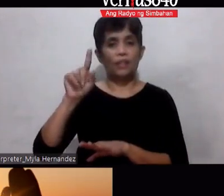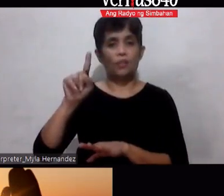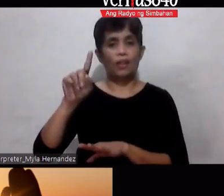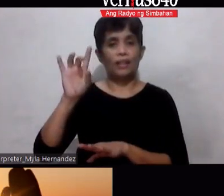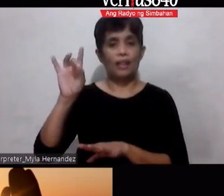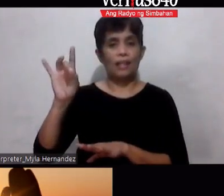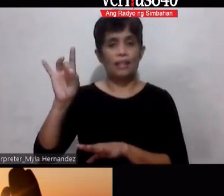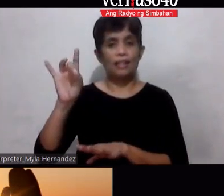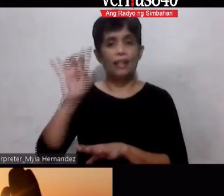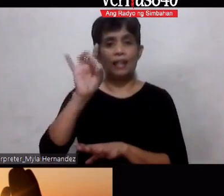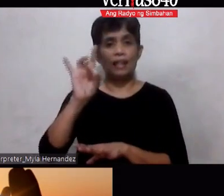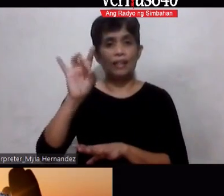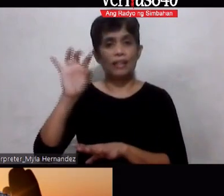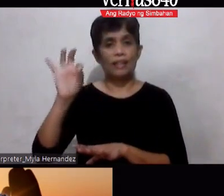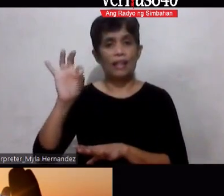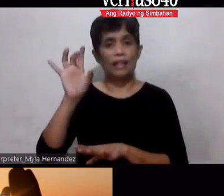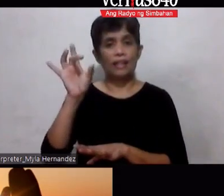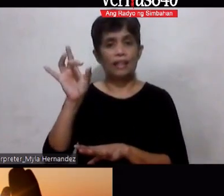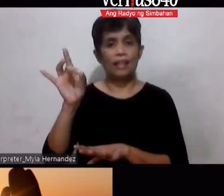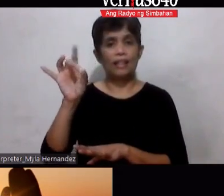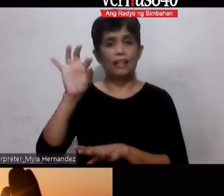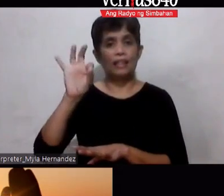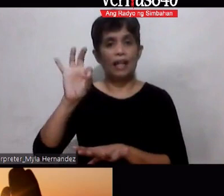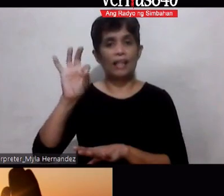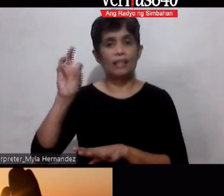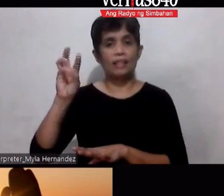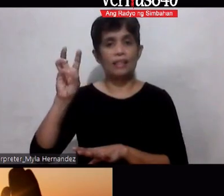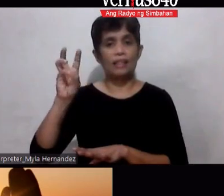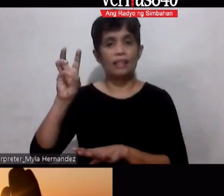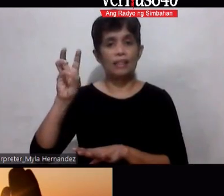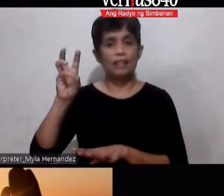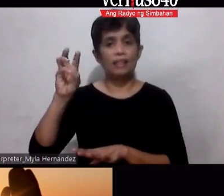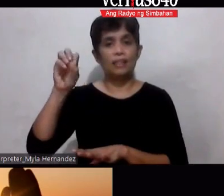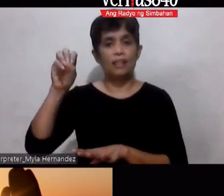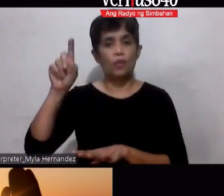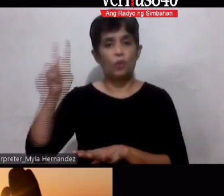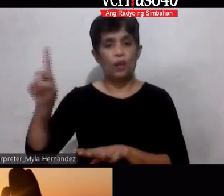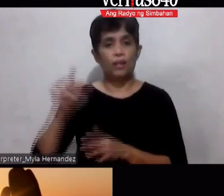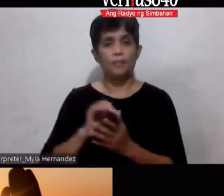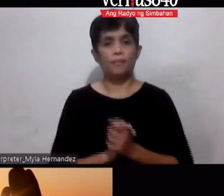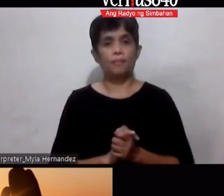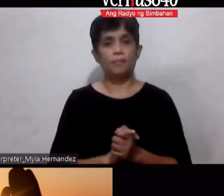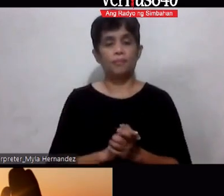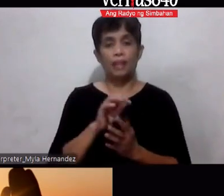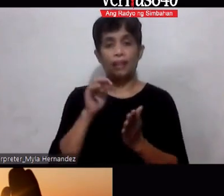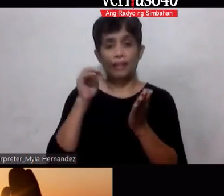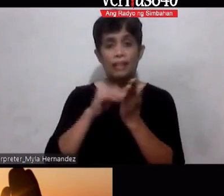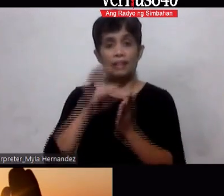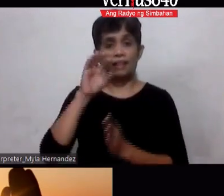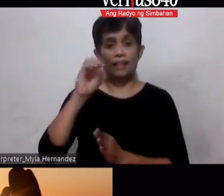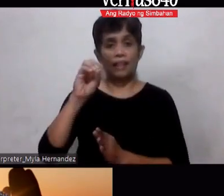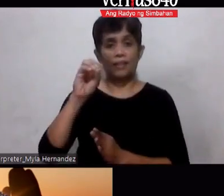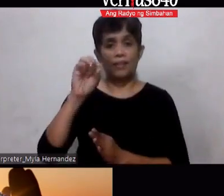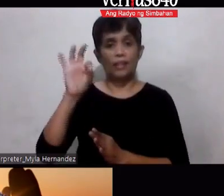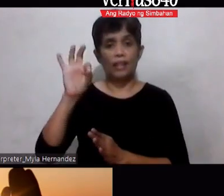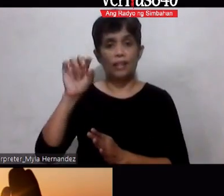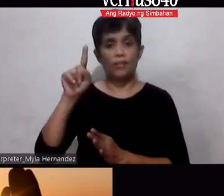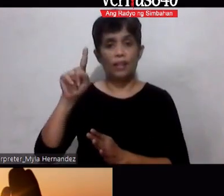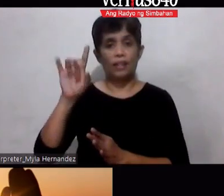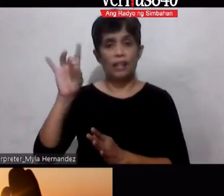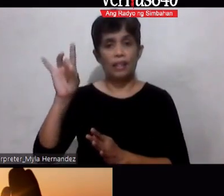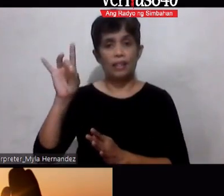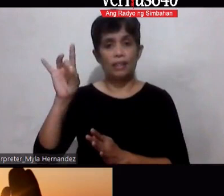89 89 601 ok 0918 89